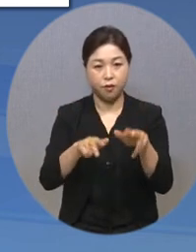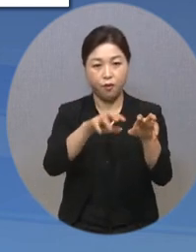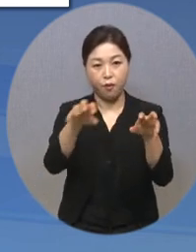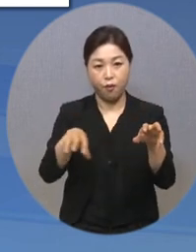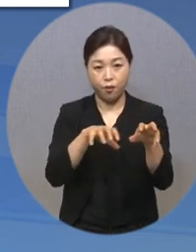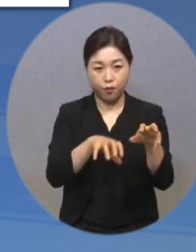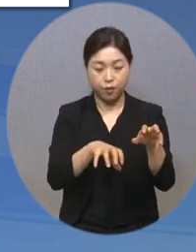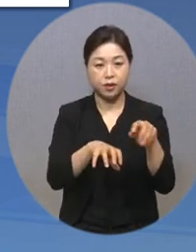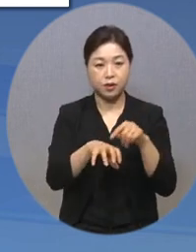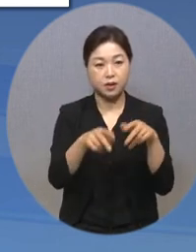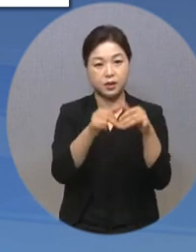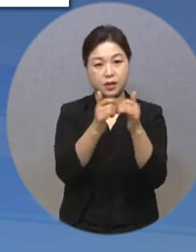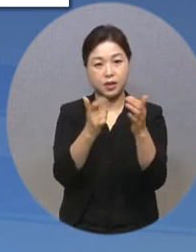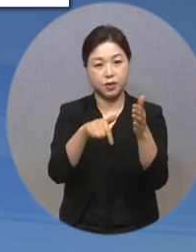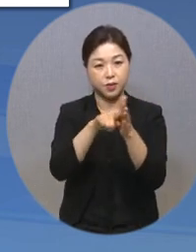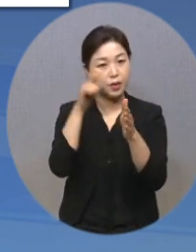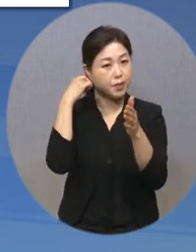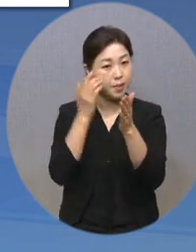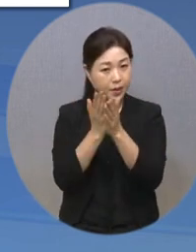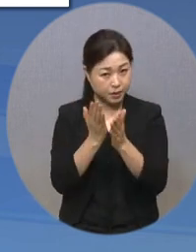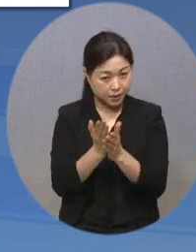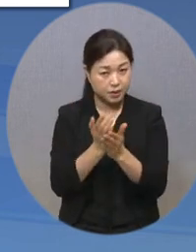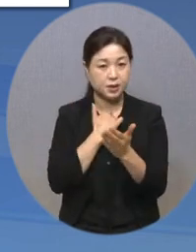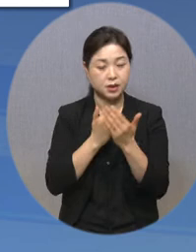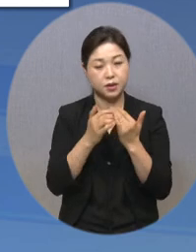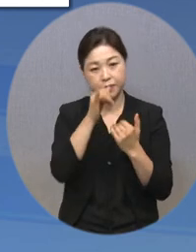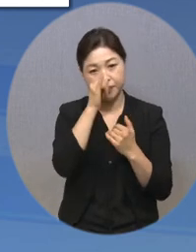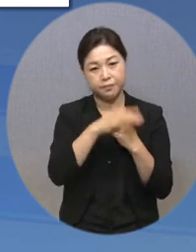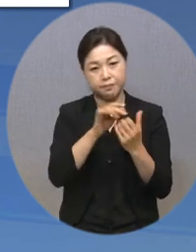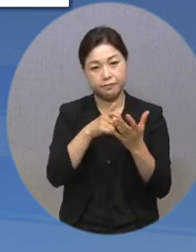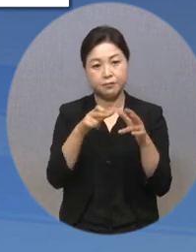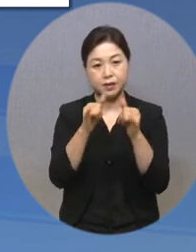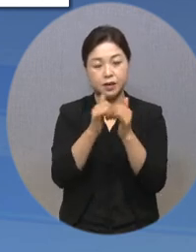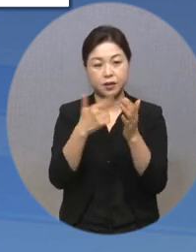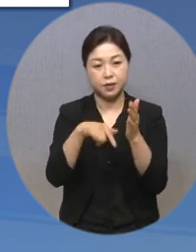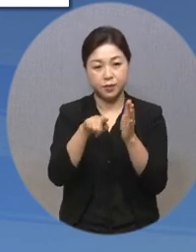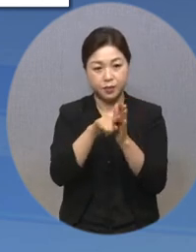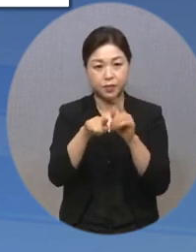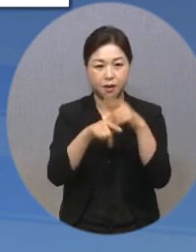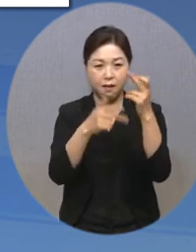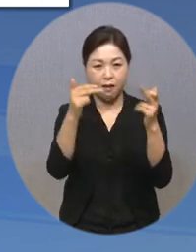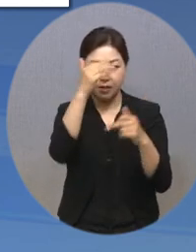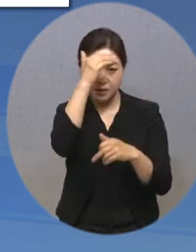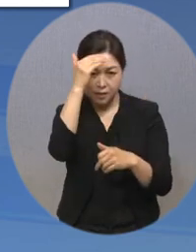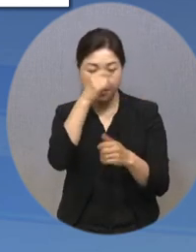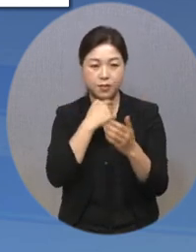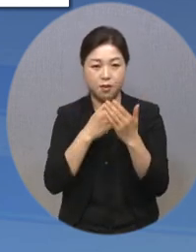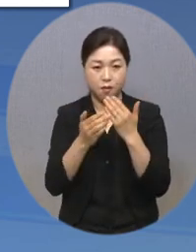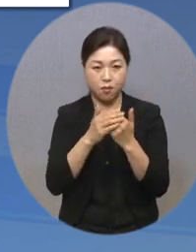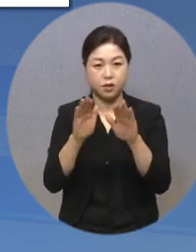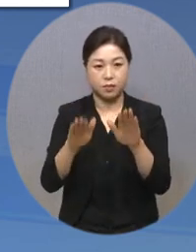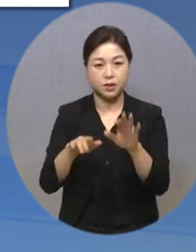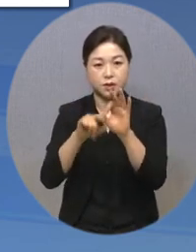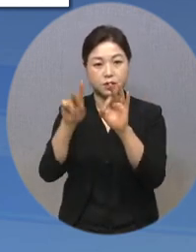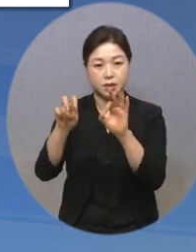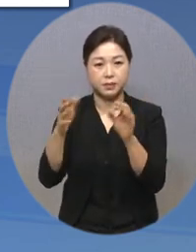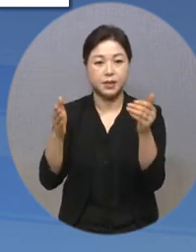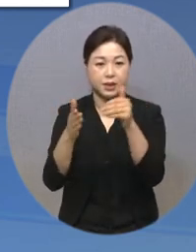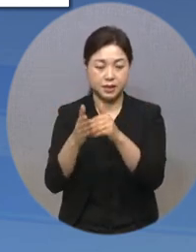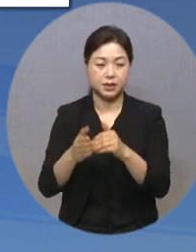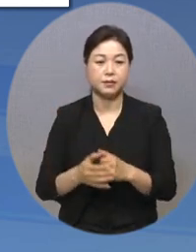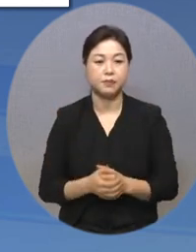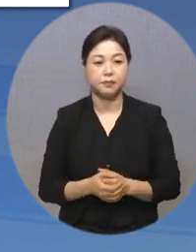자연체험 과정을 운영합니다. 먼저 지체장애인을 위한 자연체험 과정을 오는 10월 22일까지 선보입니다.